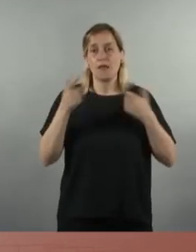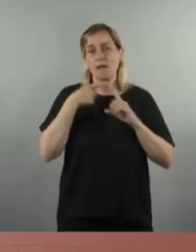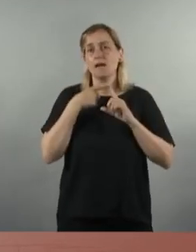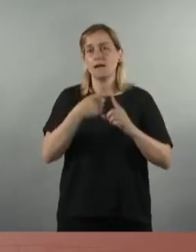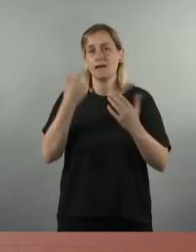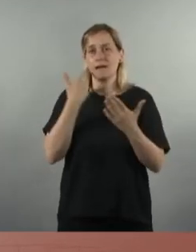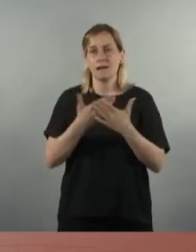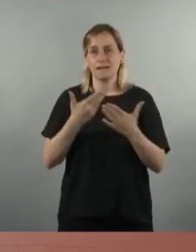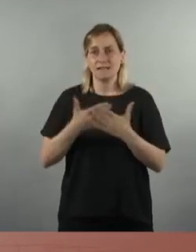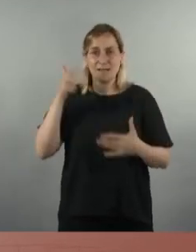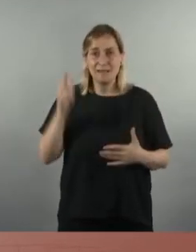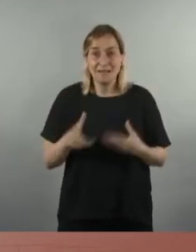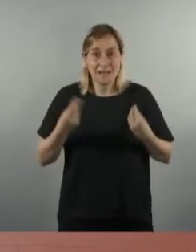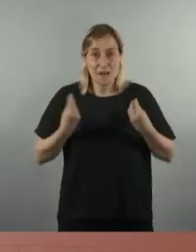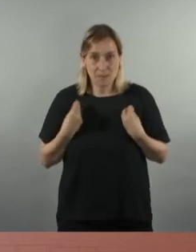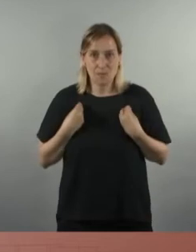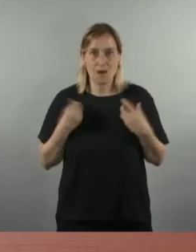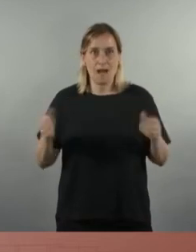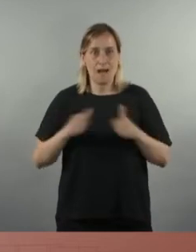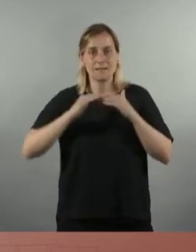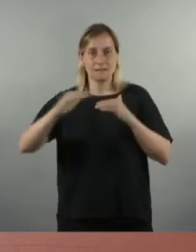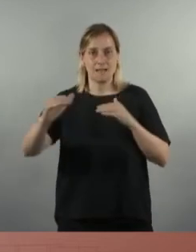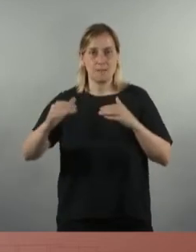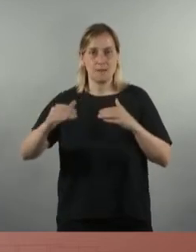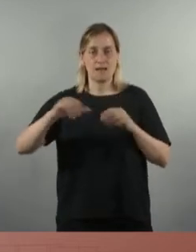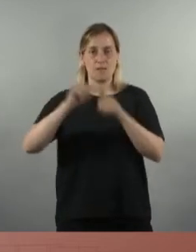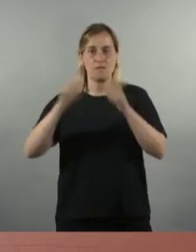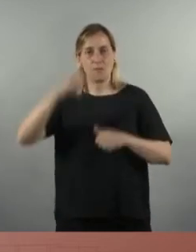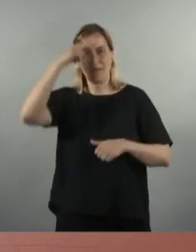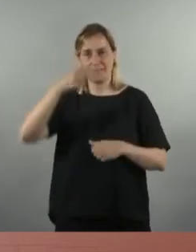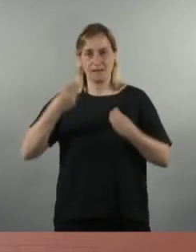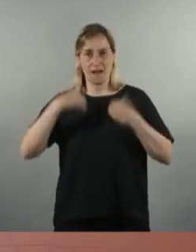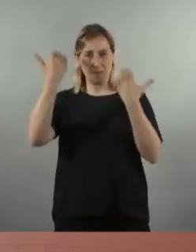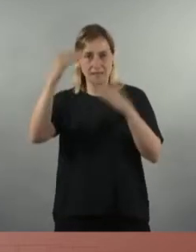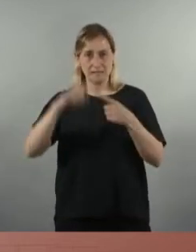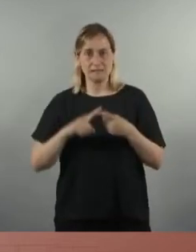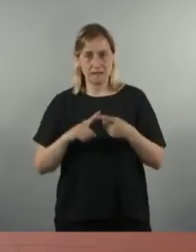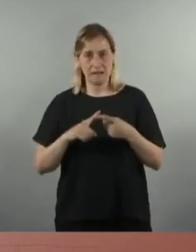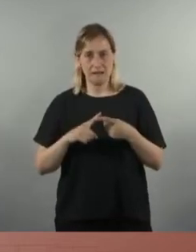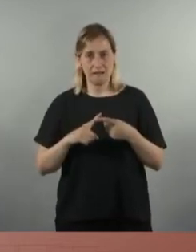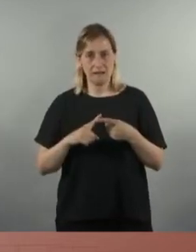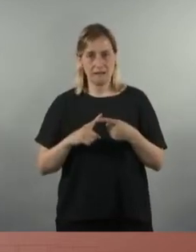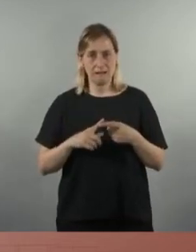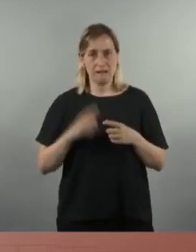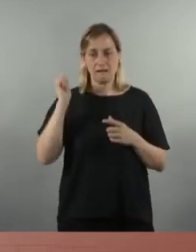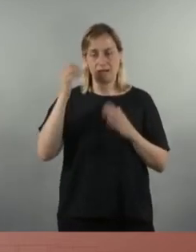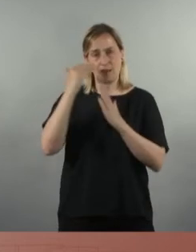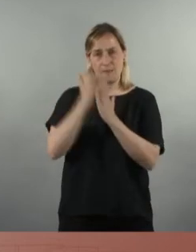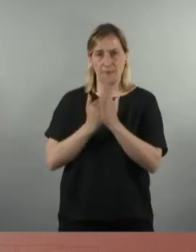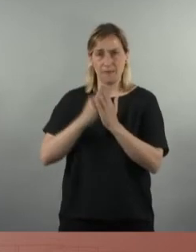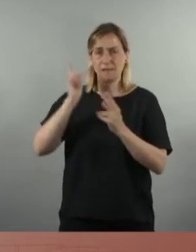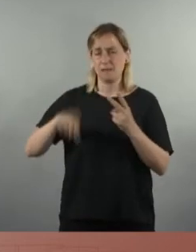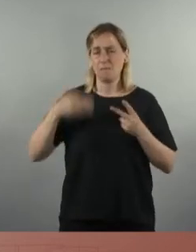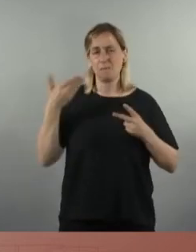el dret a viure de forma estable i digna en un habitatge, que baixi a rentes. I una cosa molt